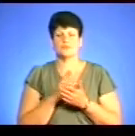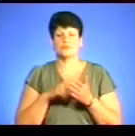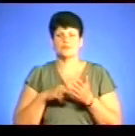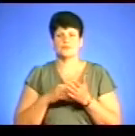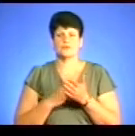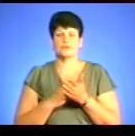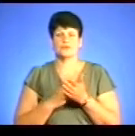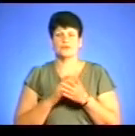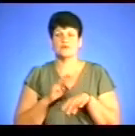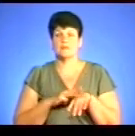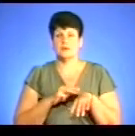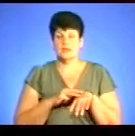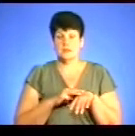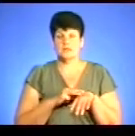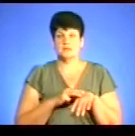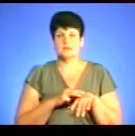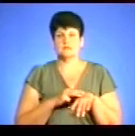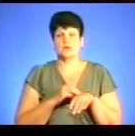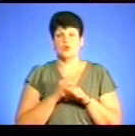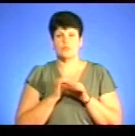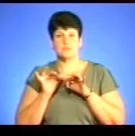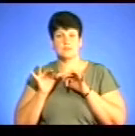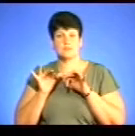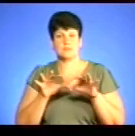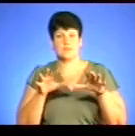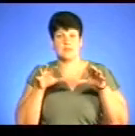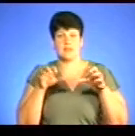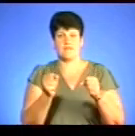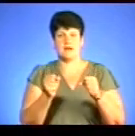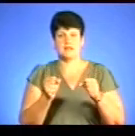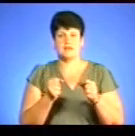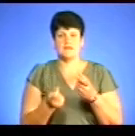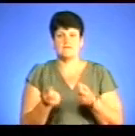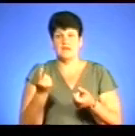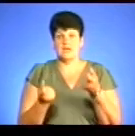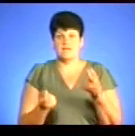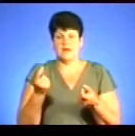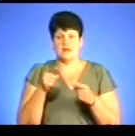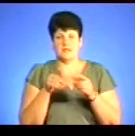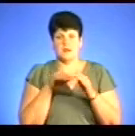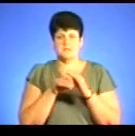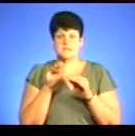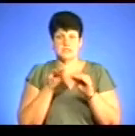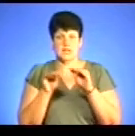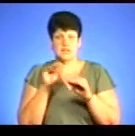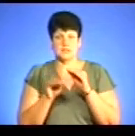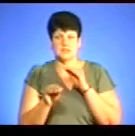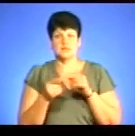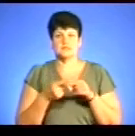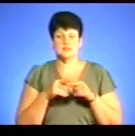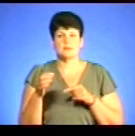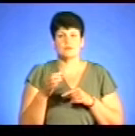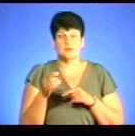так звана податкова міліція, дуже часто зараз обиді кізнавали і виявляє там склади з цими сургатними напоїми. От поряд із зростань